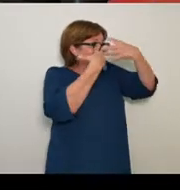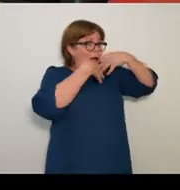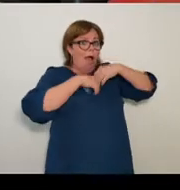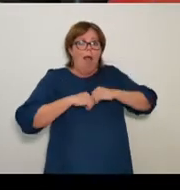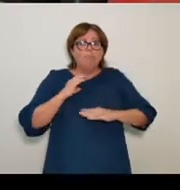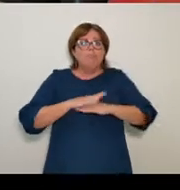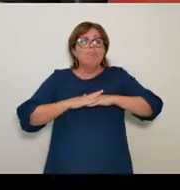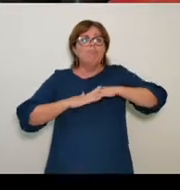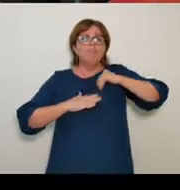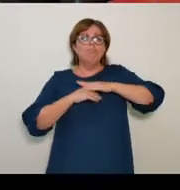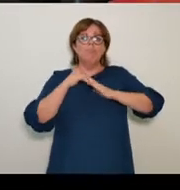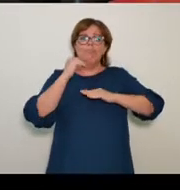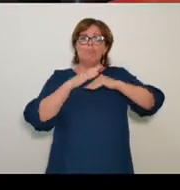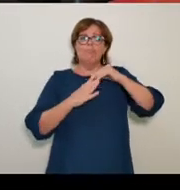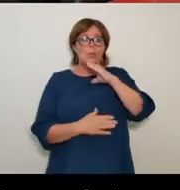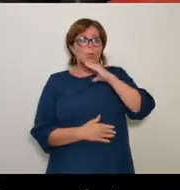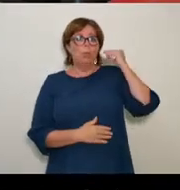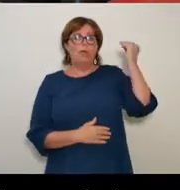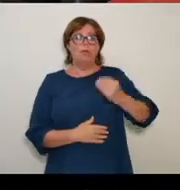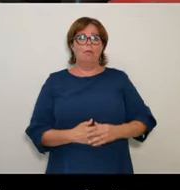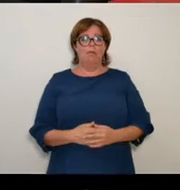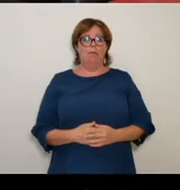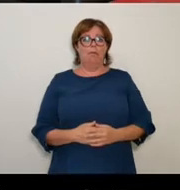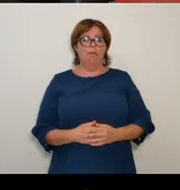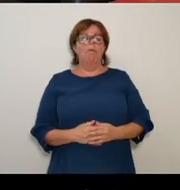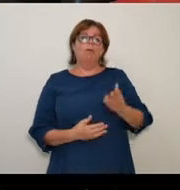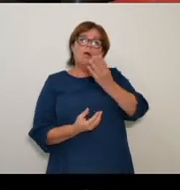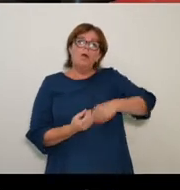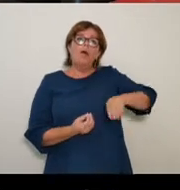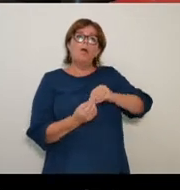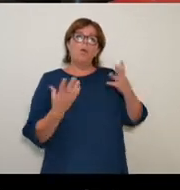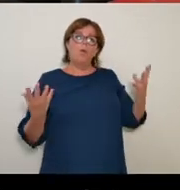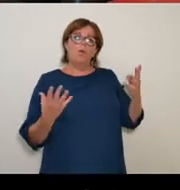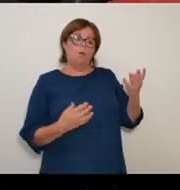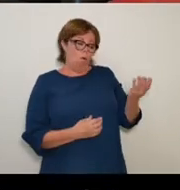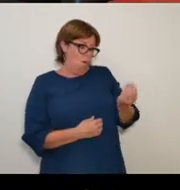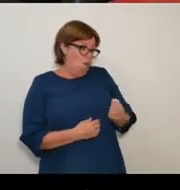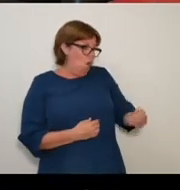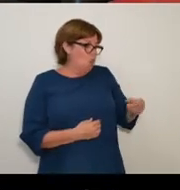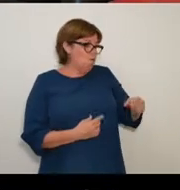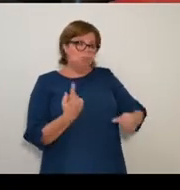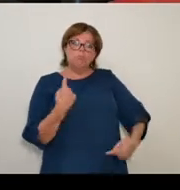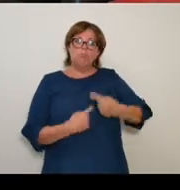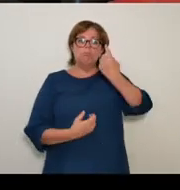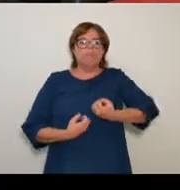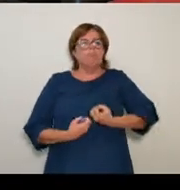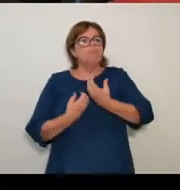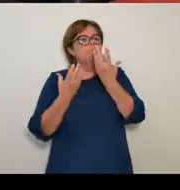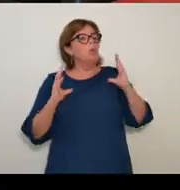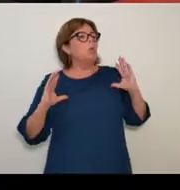lequel nous venons au monde. Et aussi comment la parole vient aux enfants. Alors,